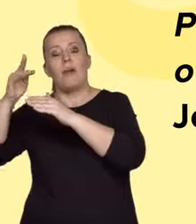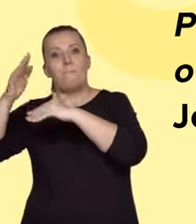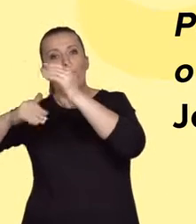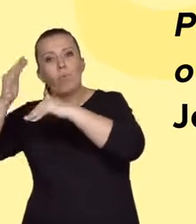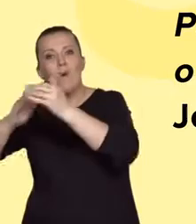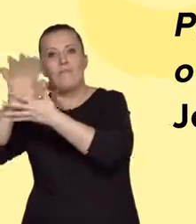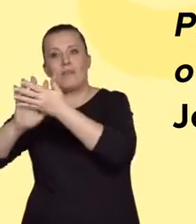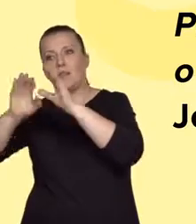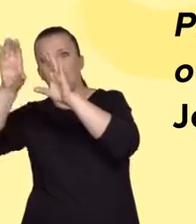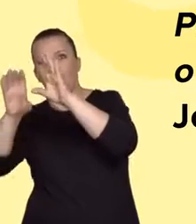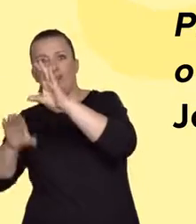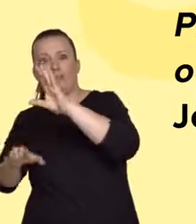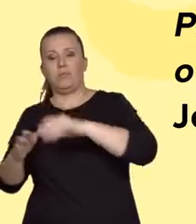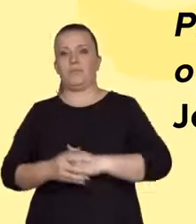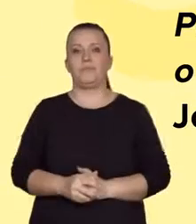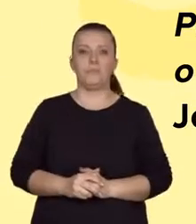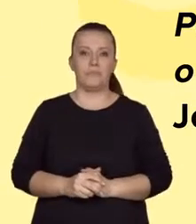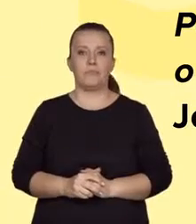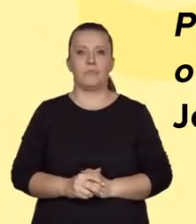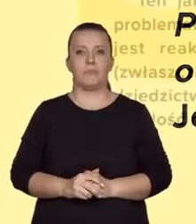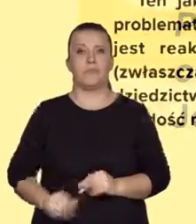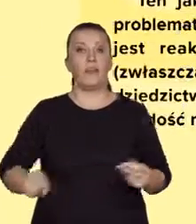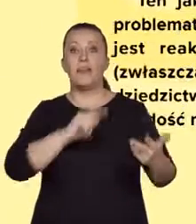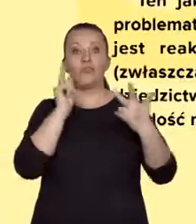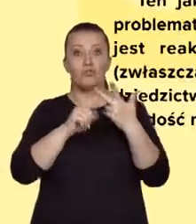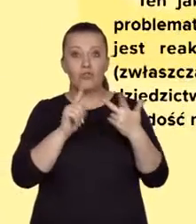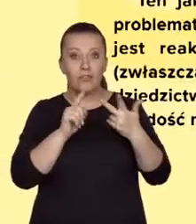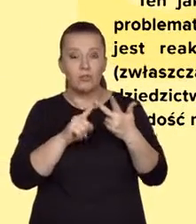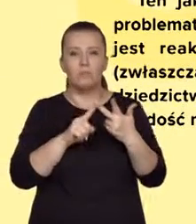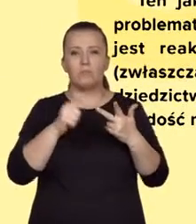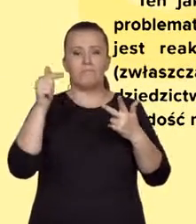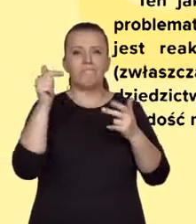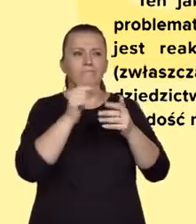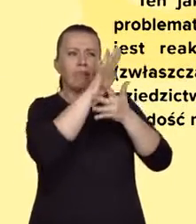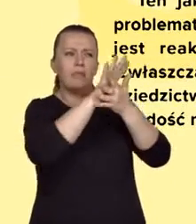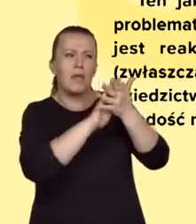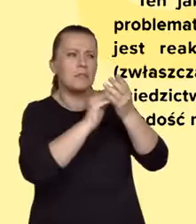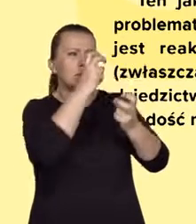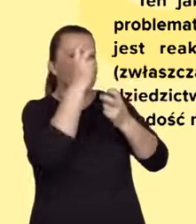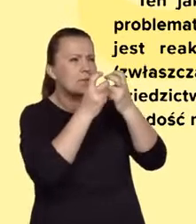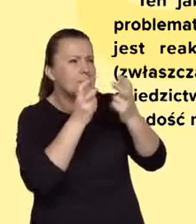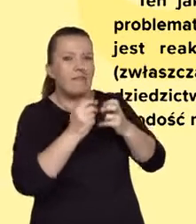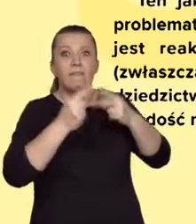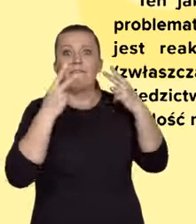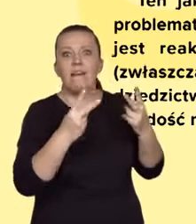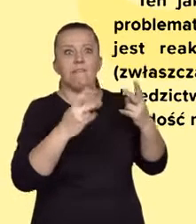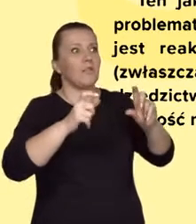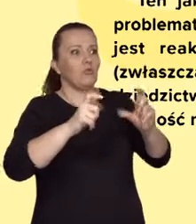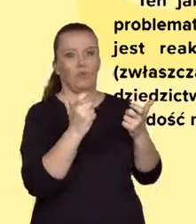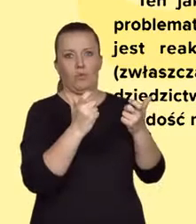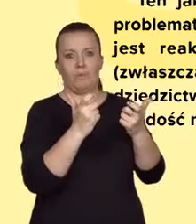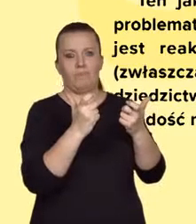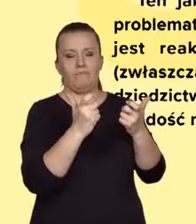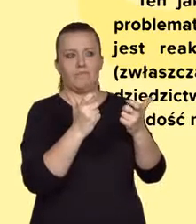tekstu, na jego budowę. Trzecia rzecz. Odszukaj najważniejszą myśl. Odszukaj tę myśl, która